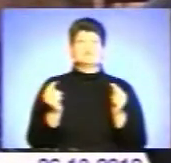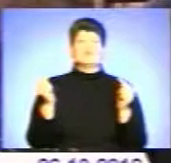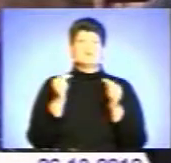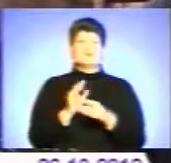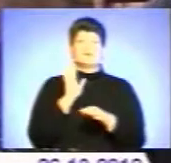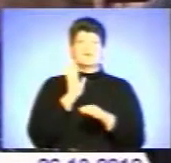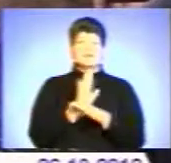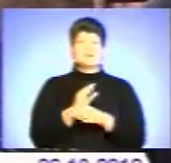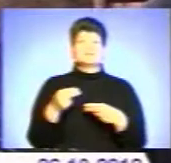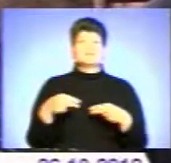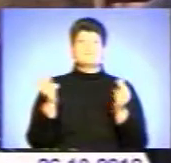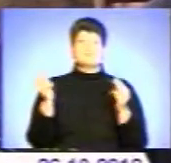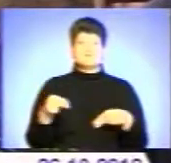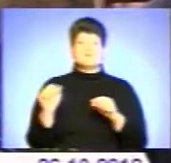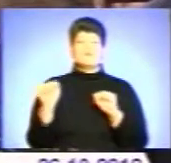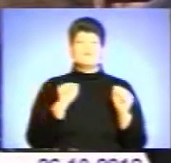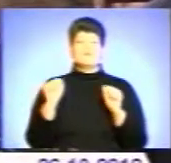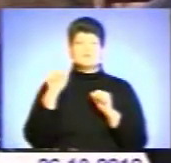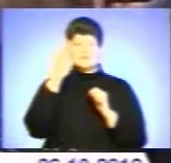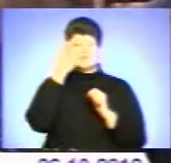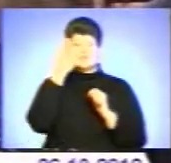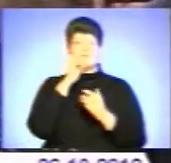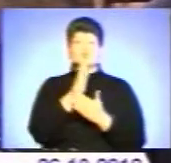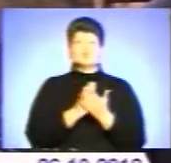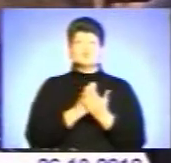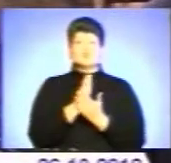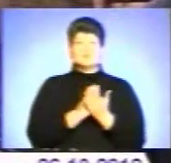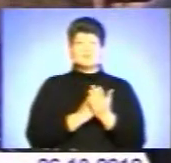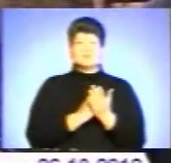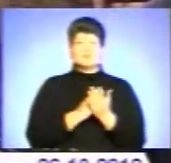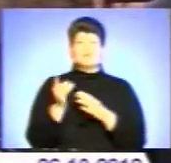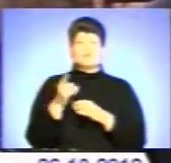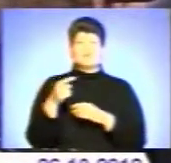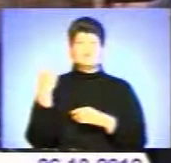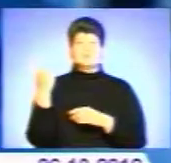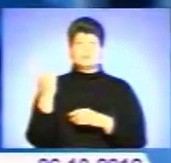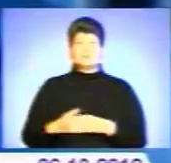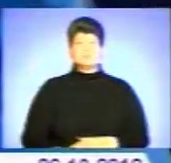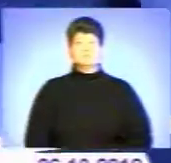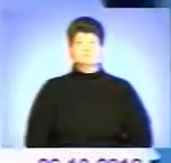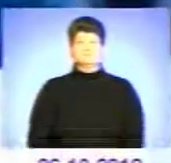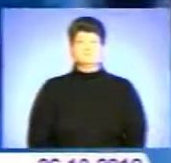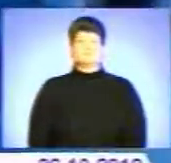також підписано в управлінні Державної міграційної служби в Тернопільській області.